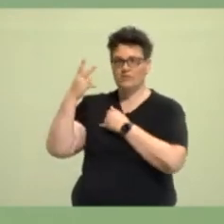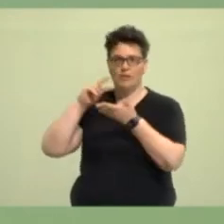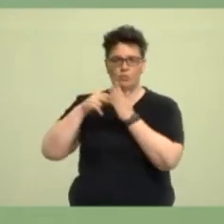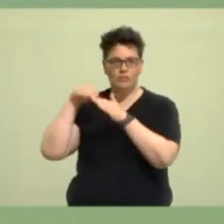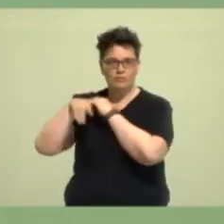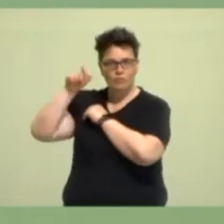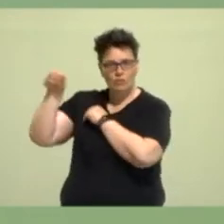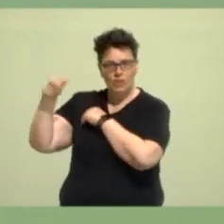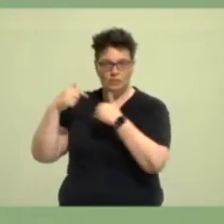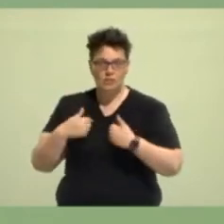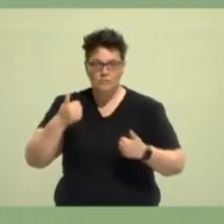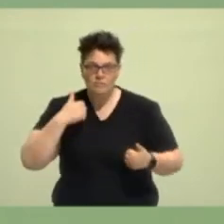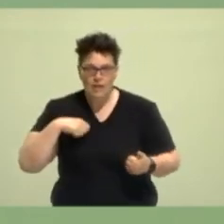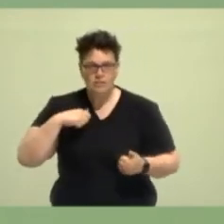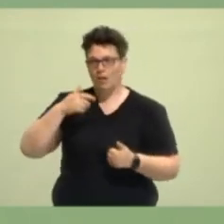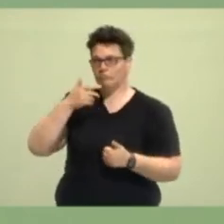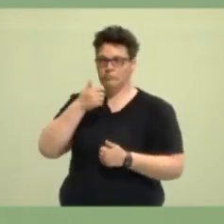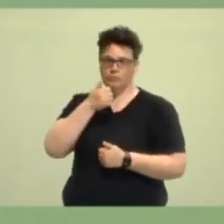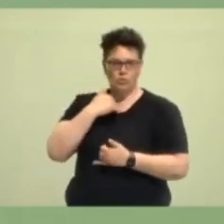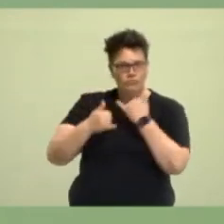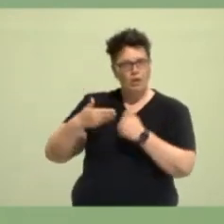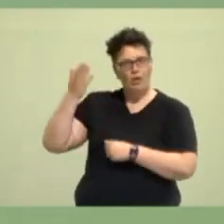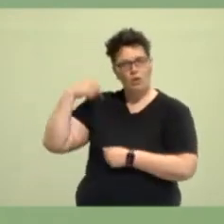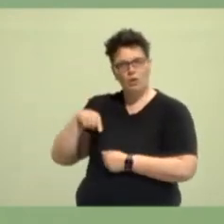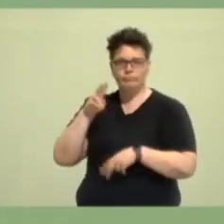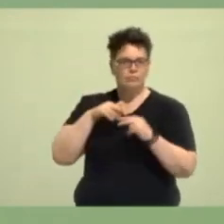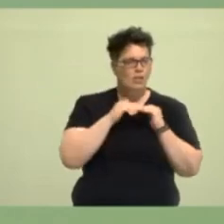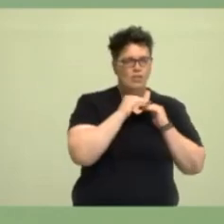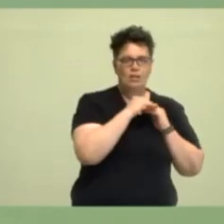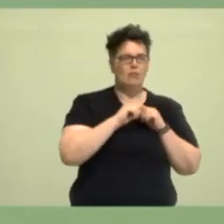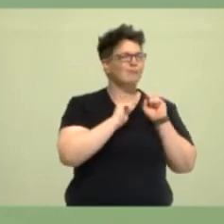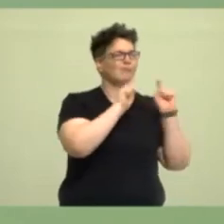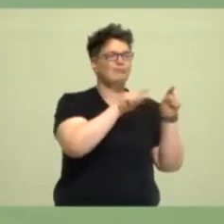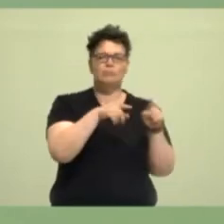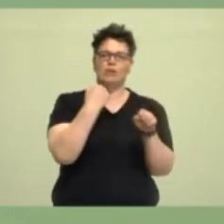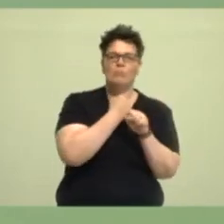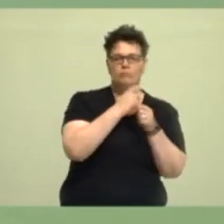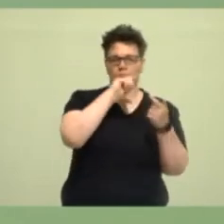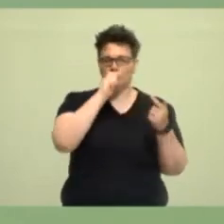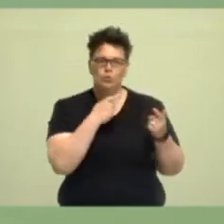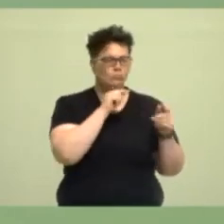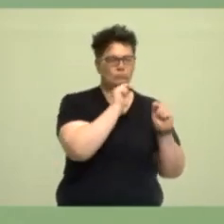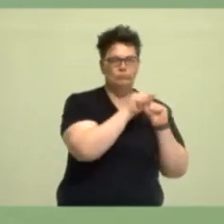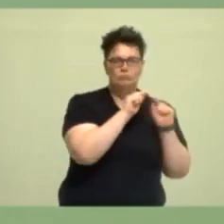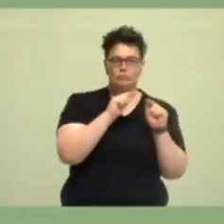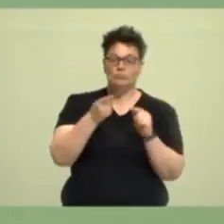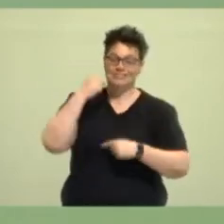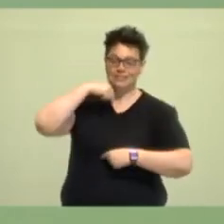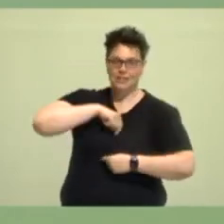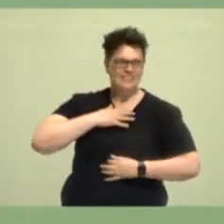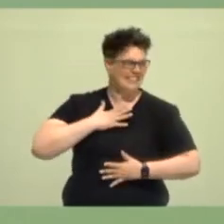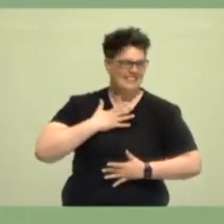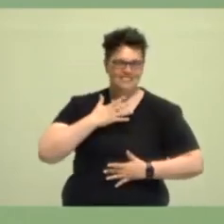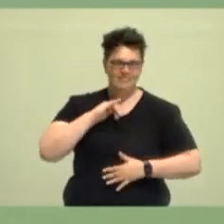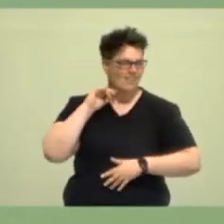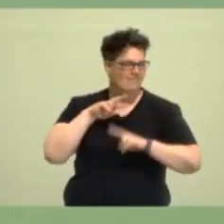junge Frau habe ich mich in unterschiedliche Länder aufgemacht zum Arbeiten, zum Studium, mit dem großen Drang, die Welt um mich herum